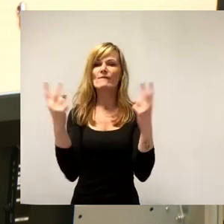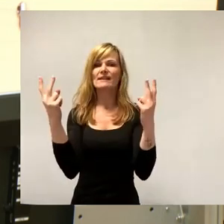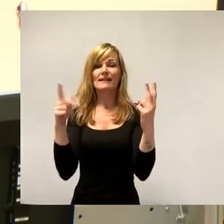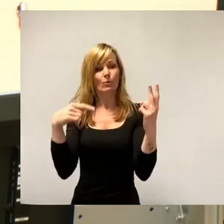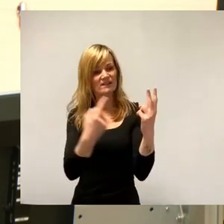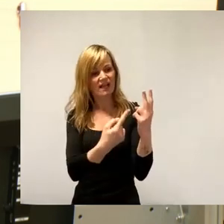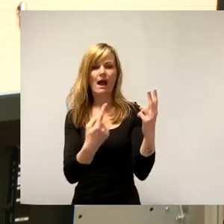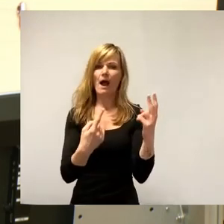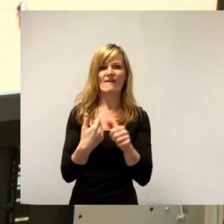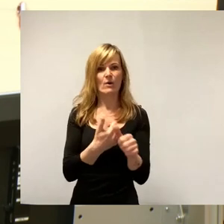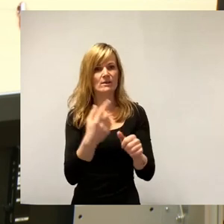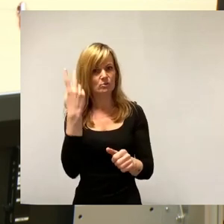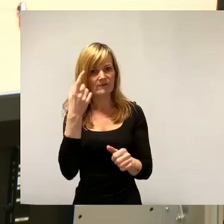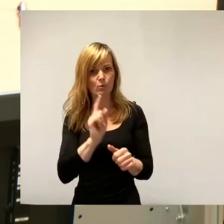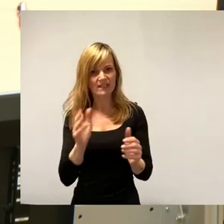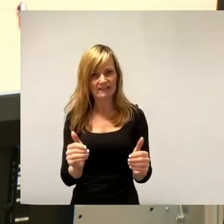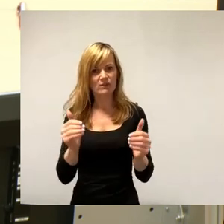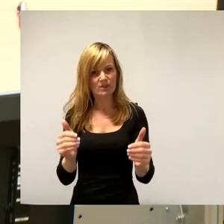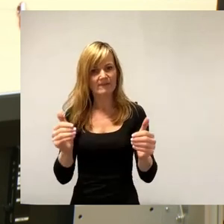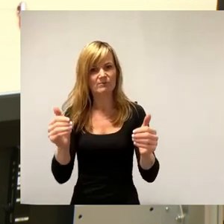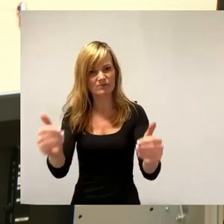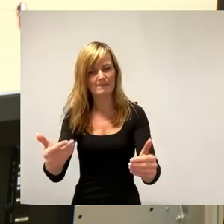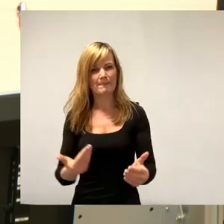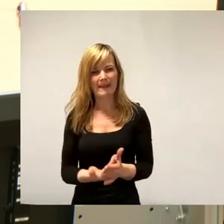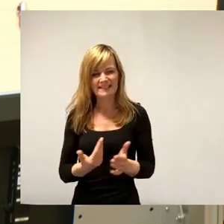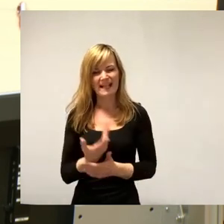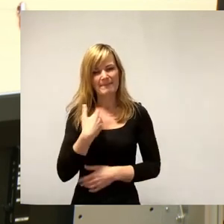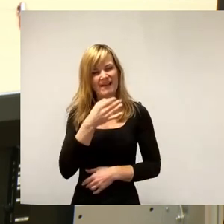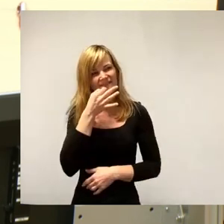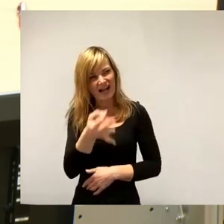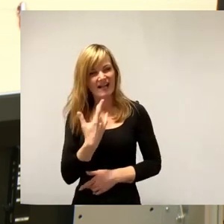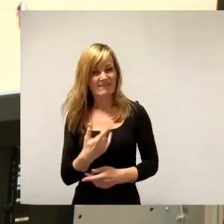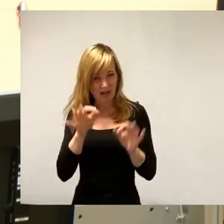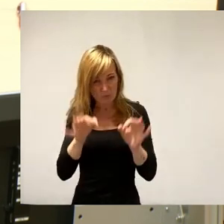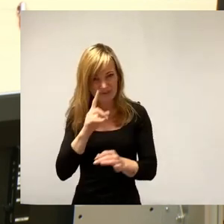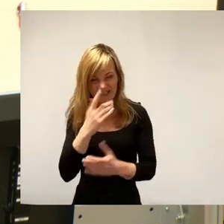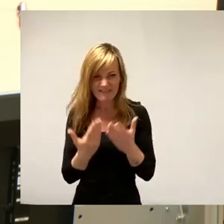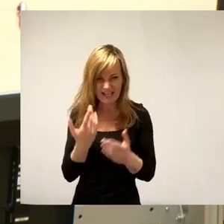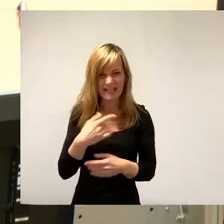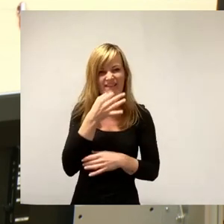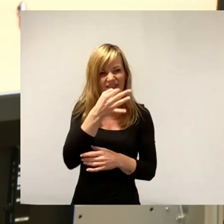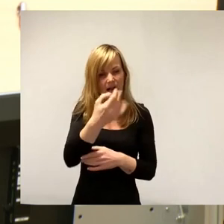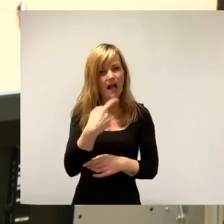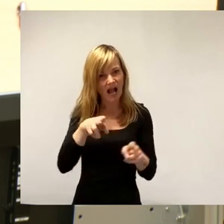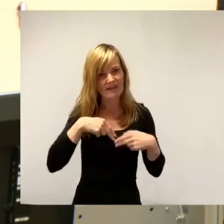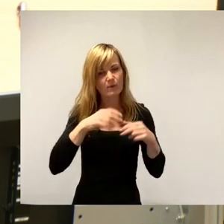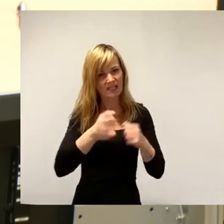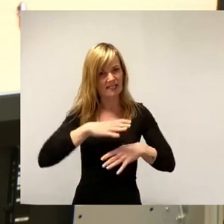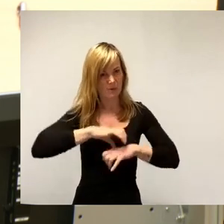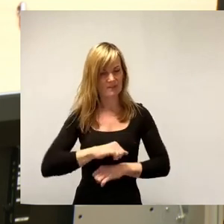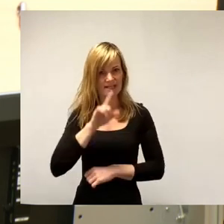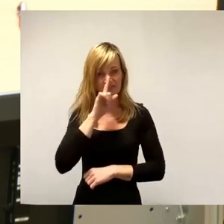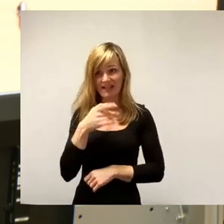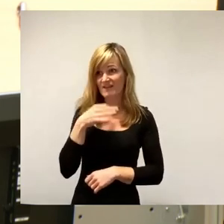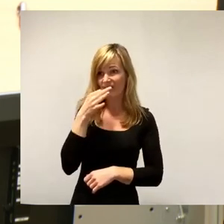ratsam, immer nur Fragen zu stellen, deren Antworten man verträgt, und die in seinem Sinne sind. Denn wie könnten wir es beschleunigen, wenn irgendwo Verzögerungen auftreten?